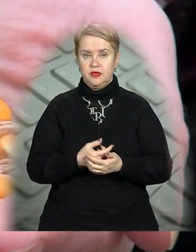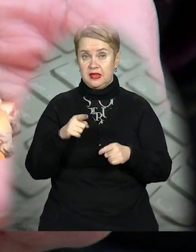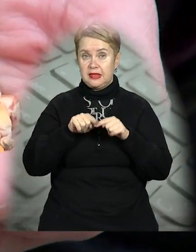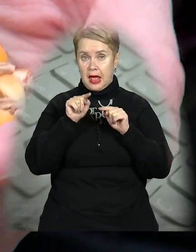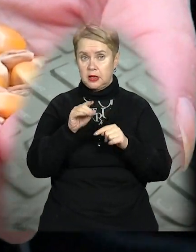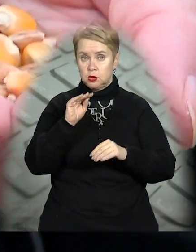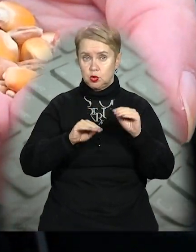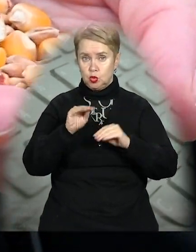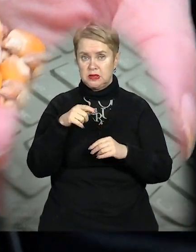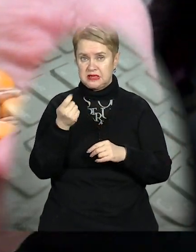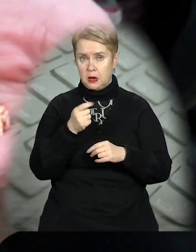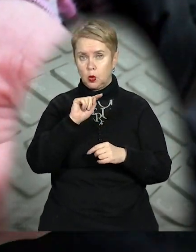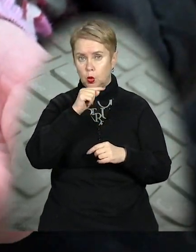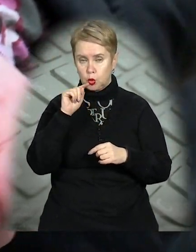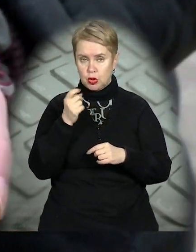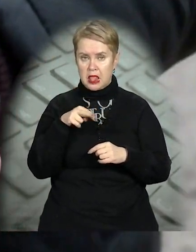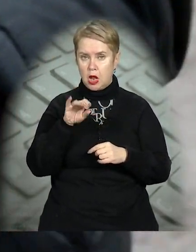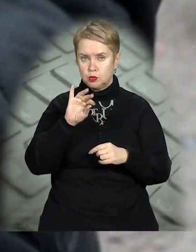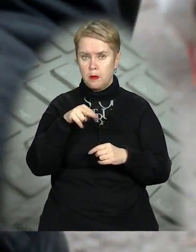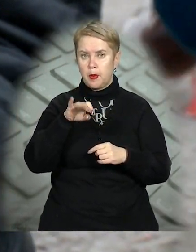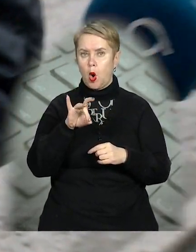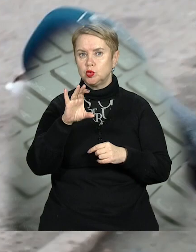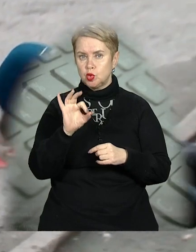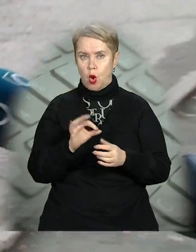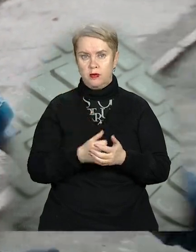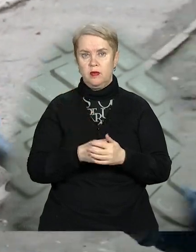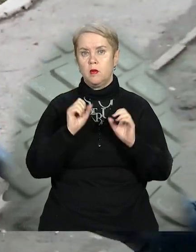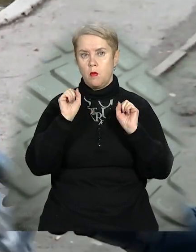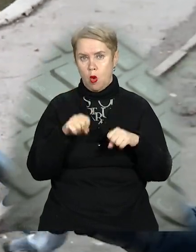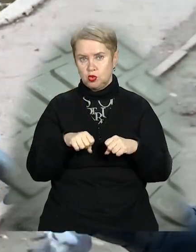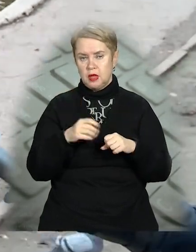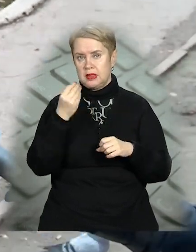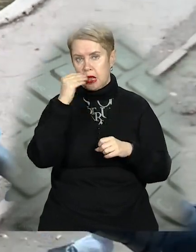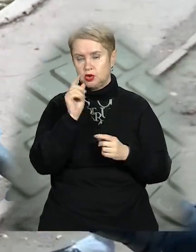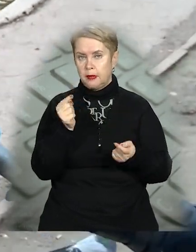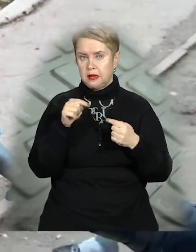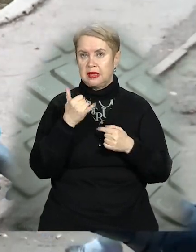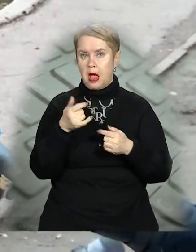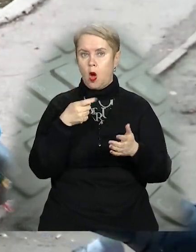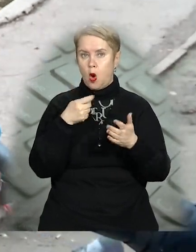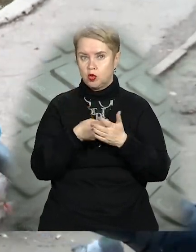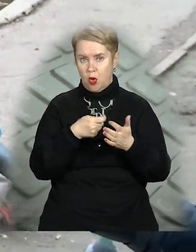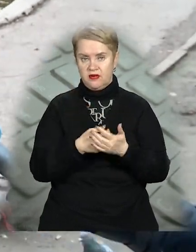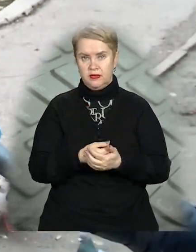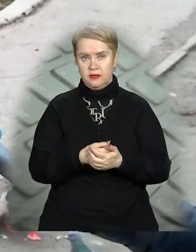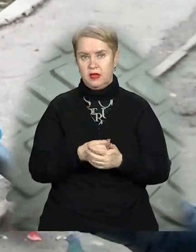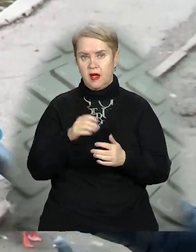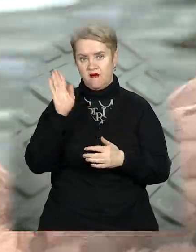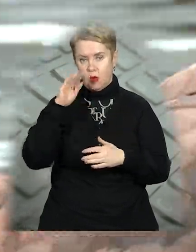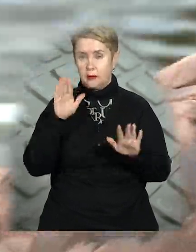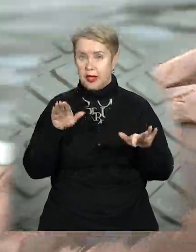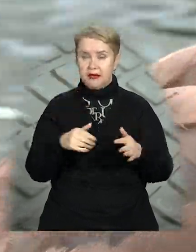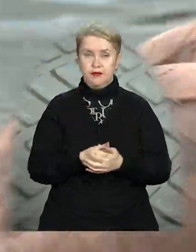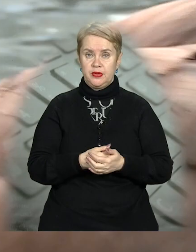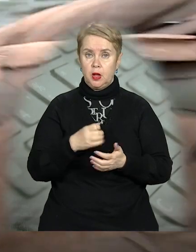зерен, кукурудзи, ячмінь, які найкраще підійдуть для годування водних птахів.